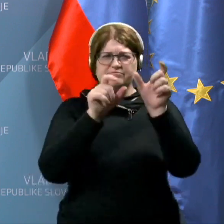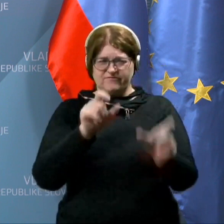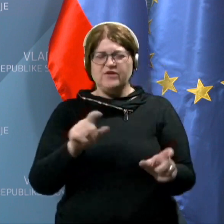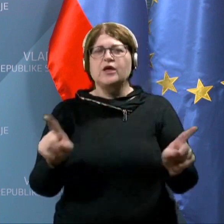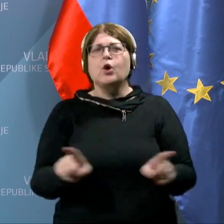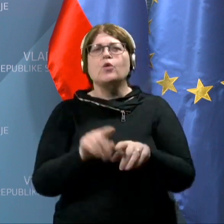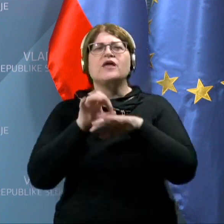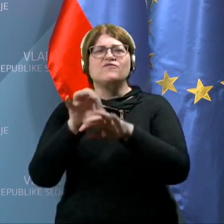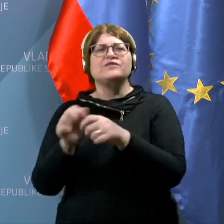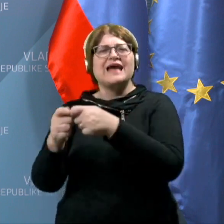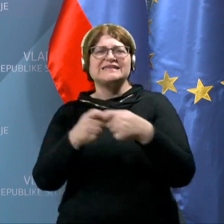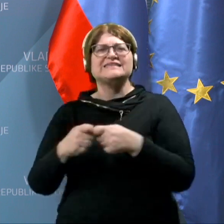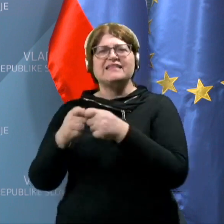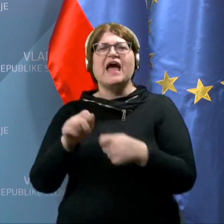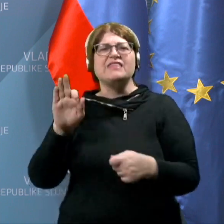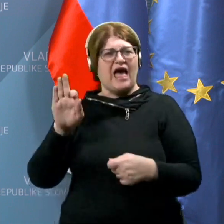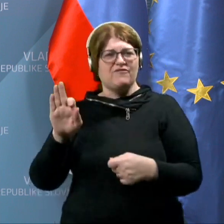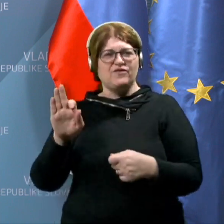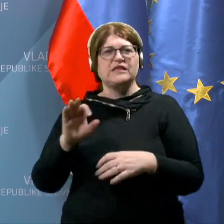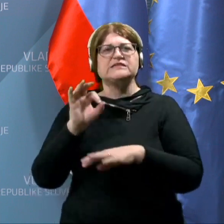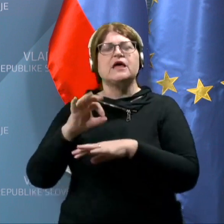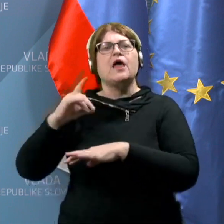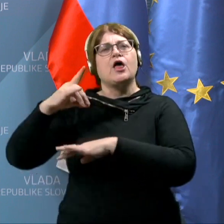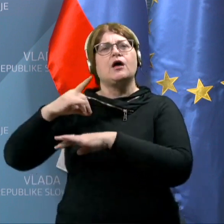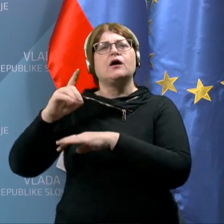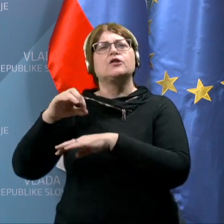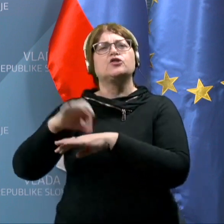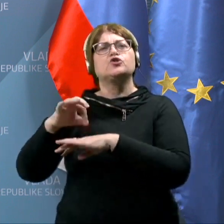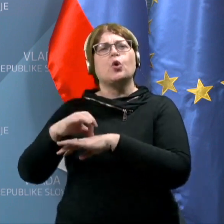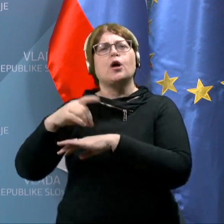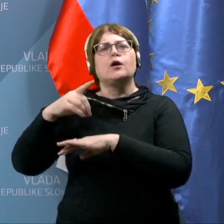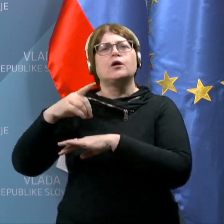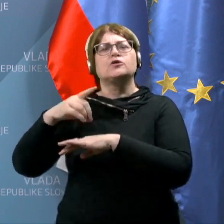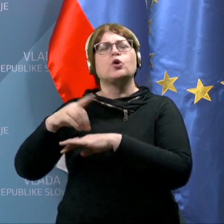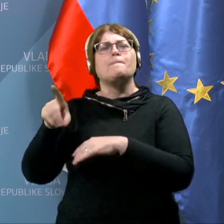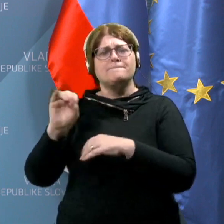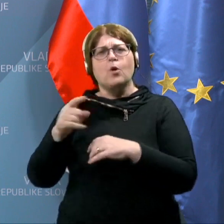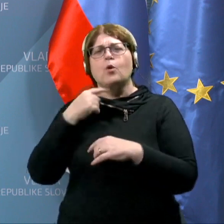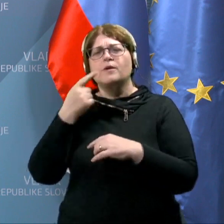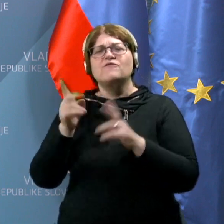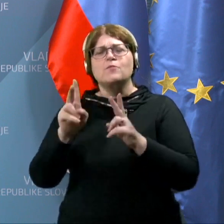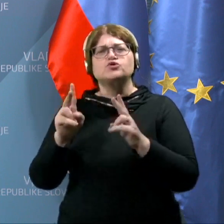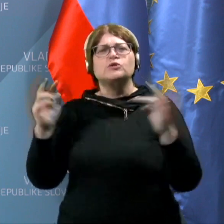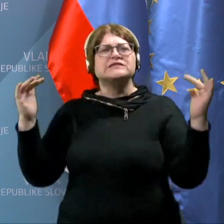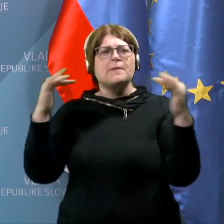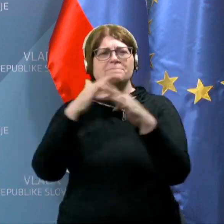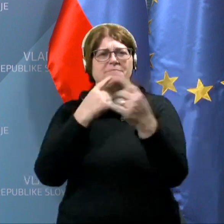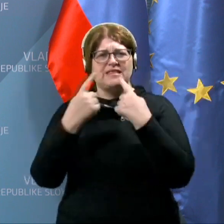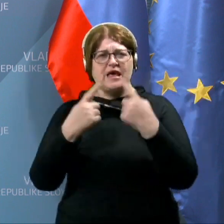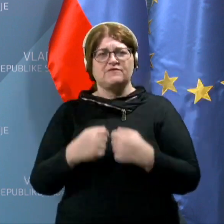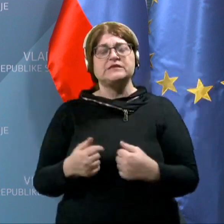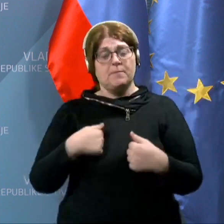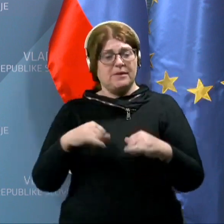vodja sindikata Fides, dr. Povh, izpostavili možnost medijacije. Pa me zanima, mogoče